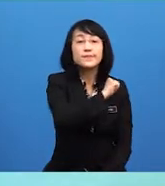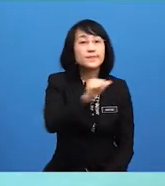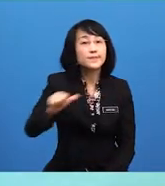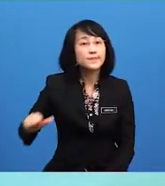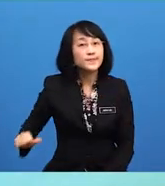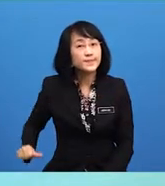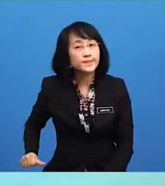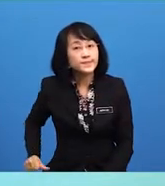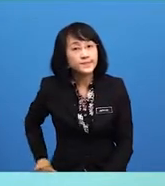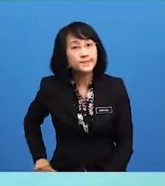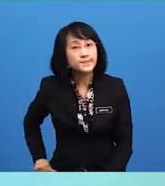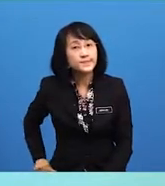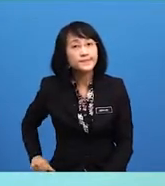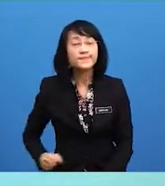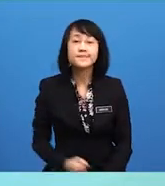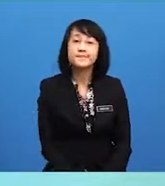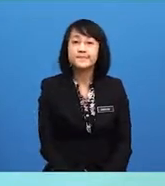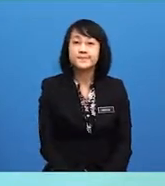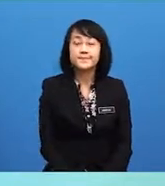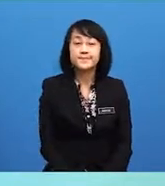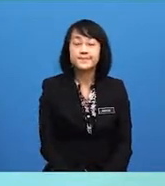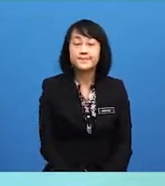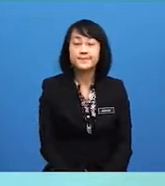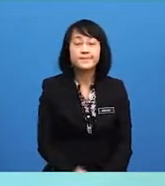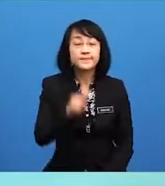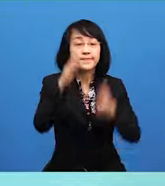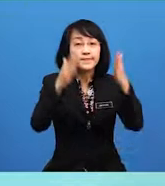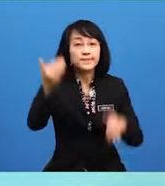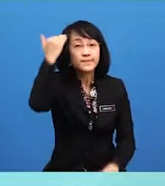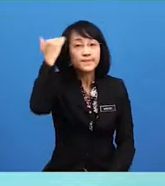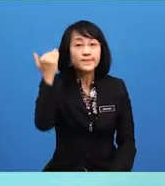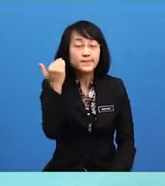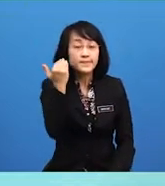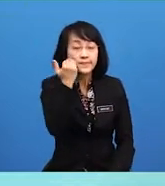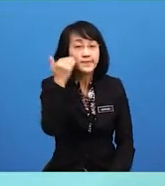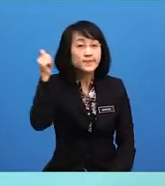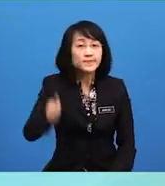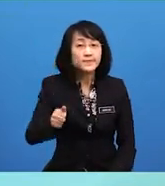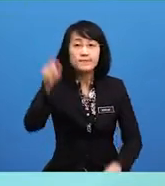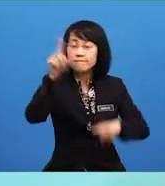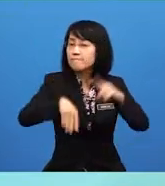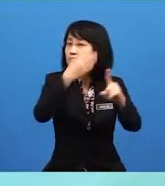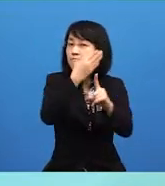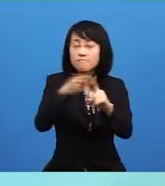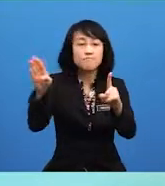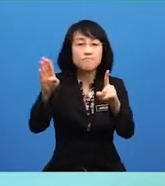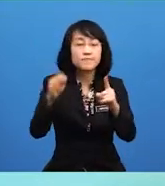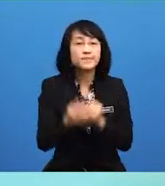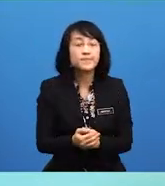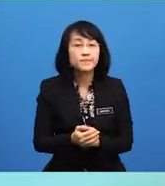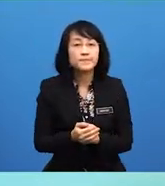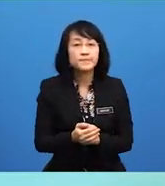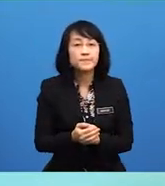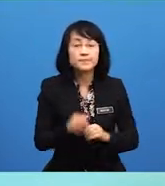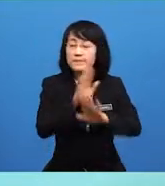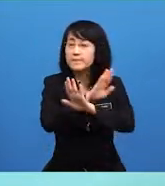Paduka Baginda Yang Di-Pertuan Agung. Seseorang hakim tidak boleh dipecat sewenaun-wenaunnya tanpa